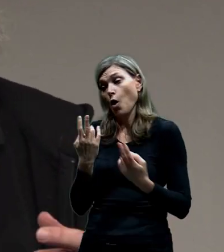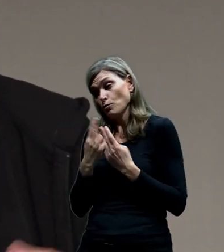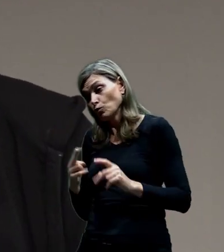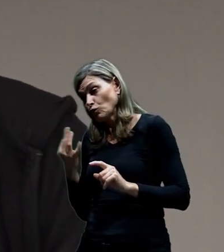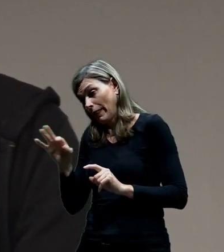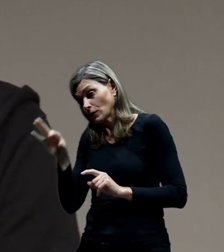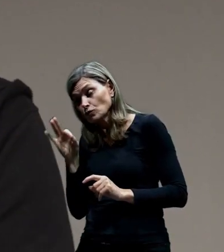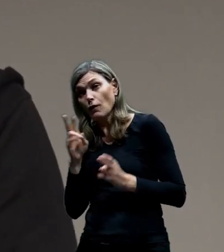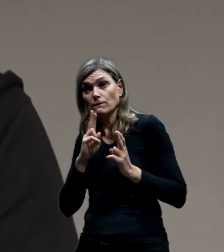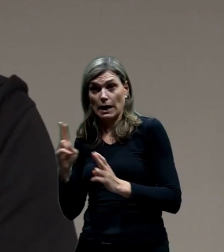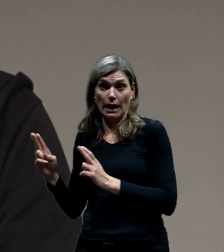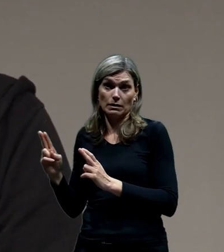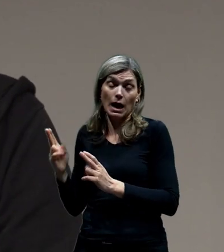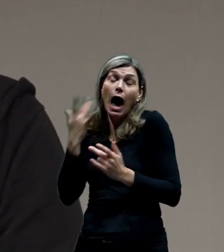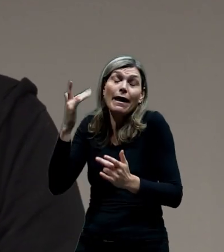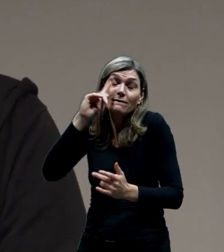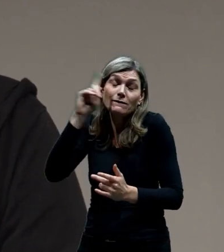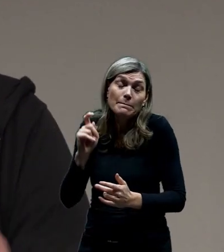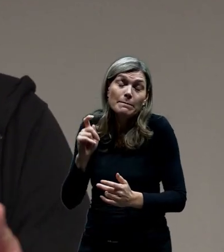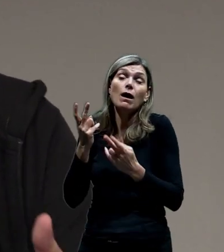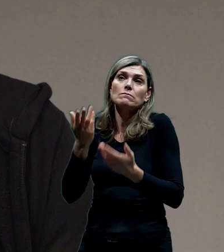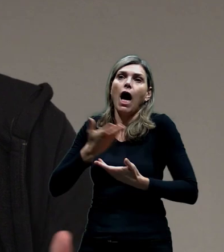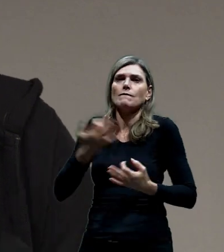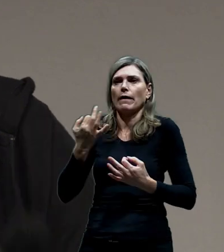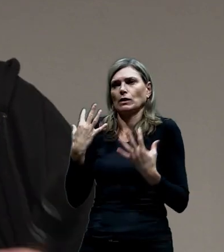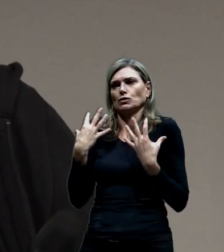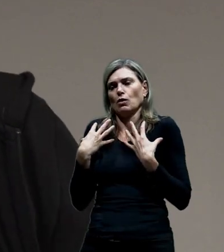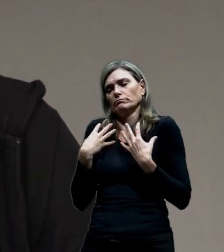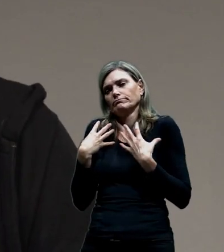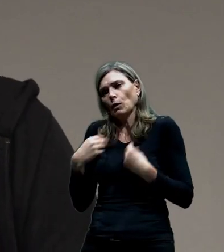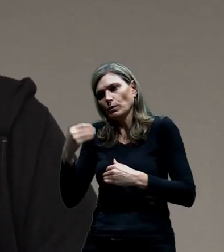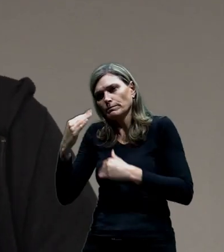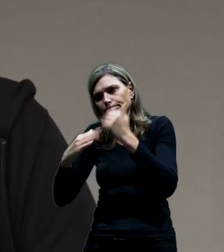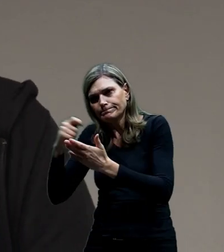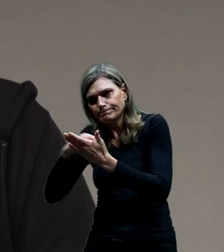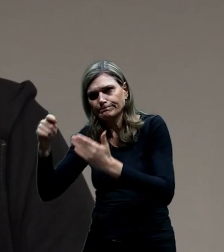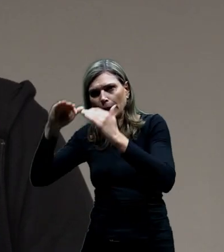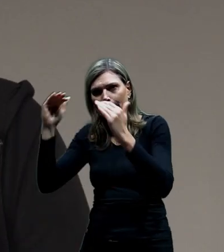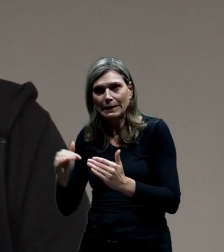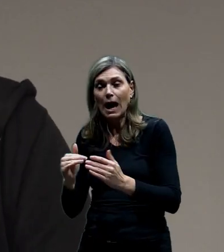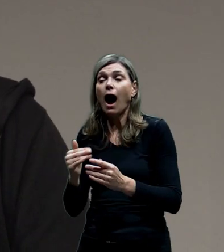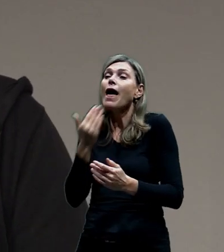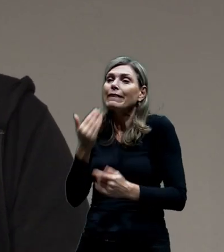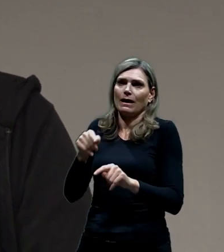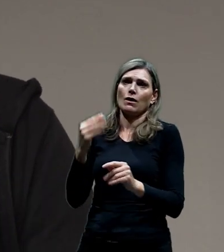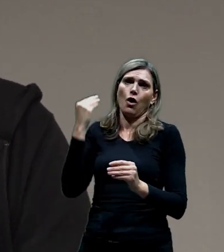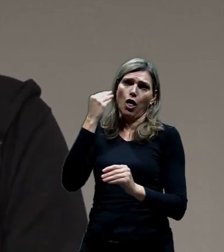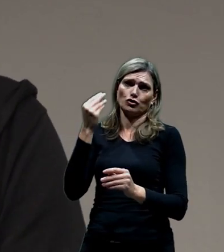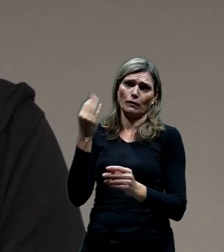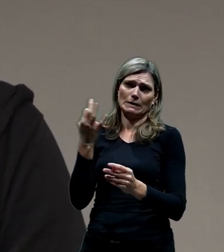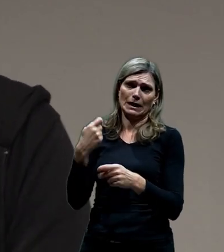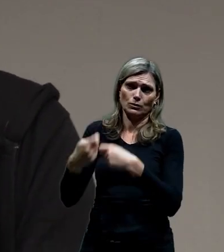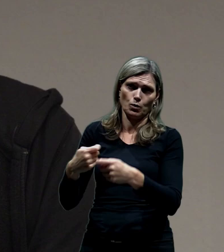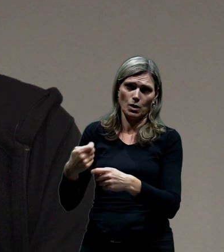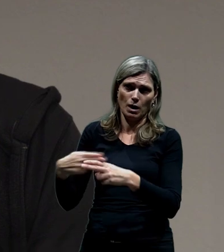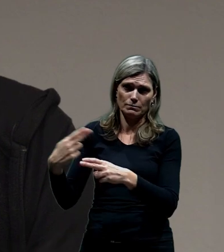by bylo možná ekonomičtější, že by vlastně dokázalo už vlastně ošetřit ty Holešovičky. Jsem